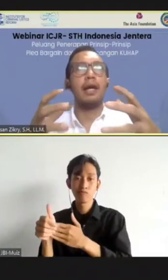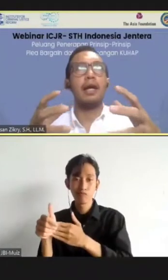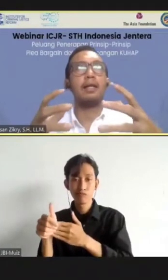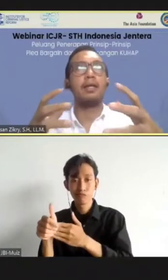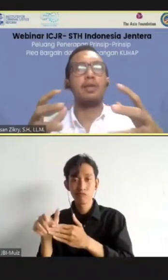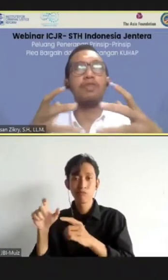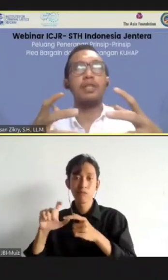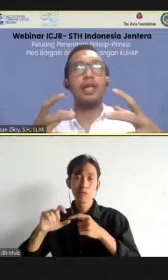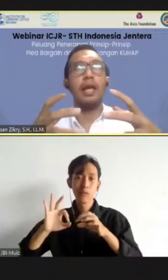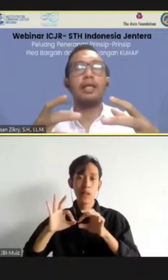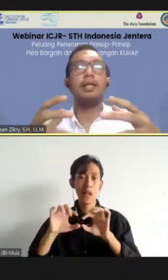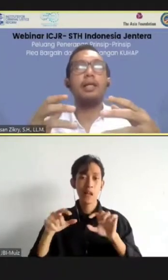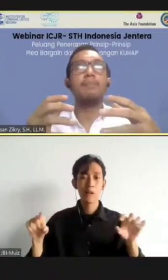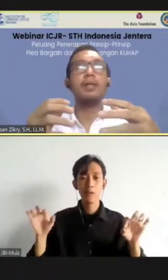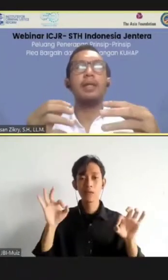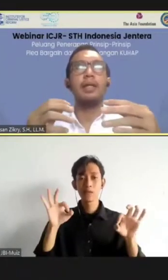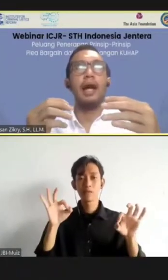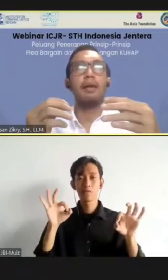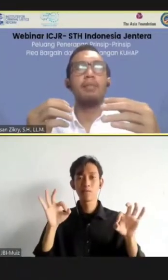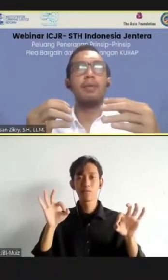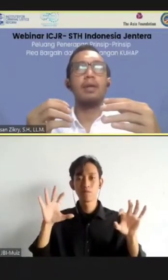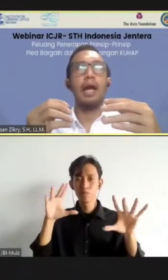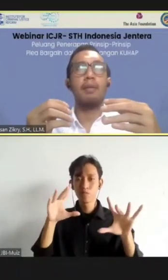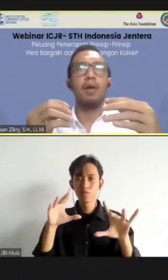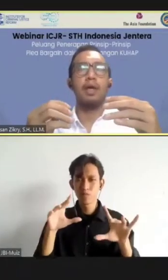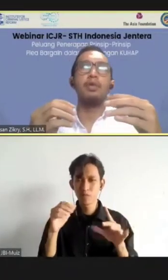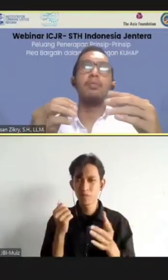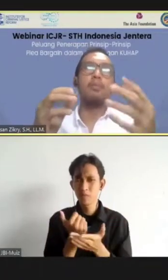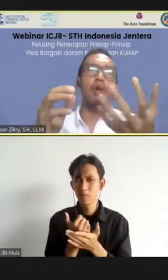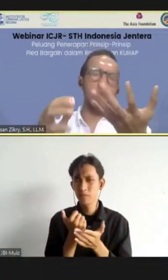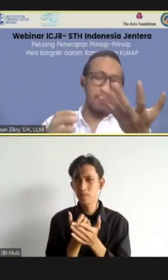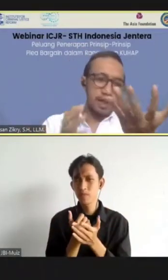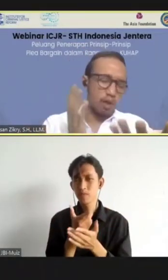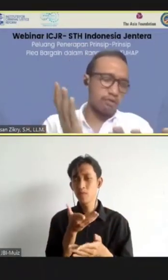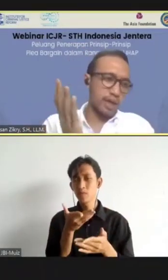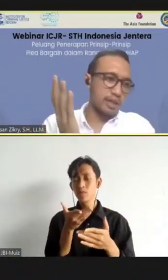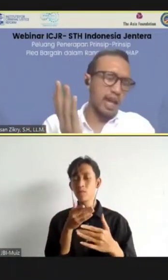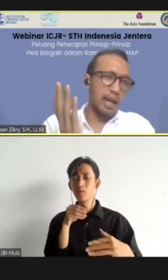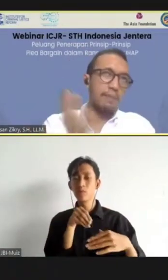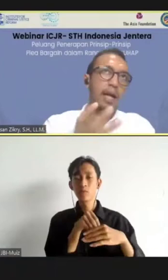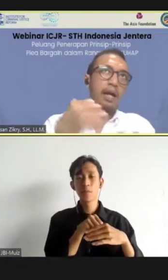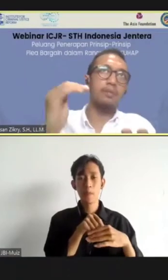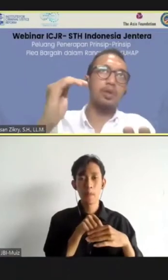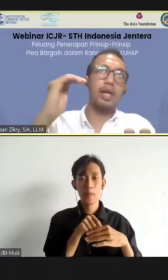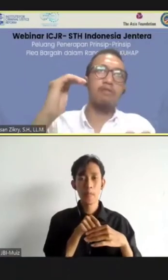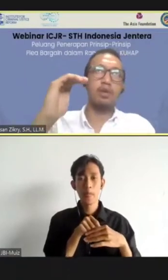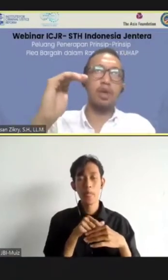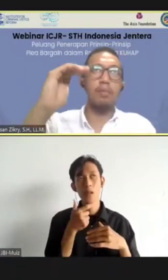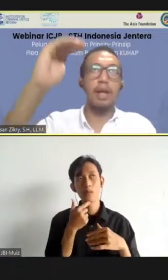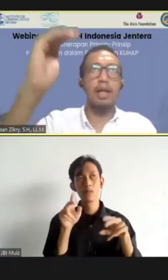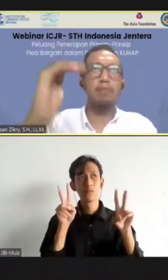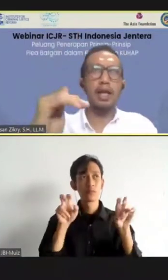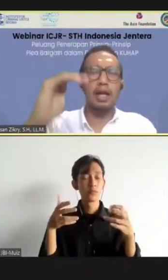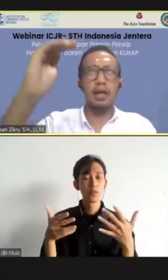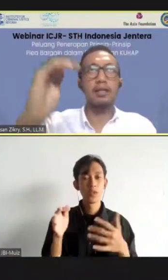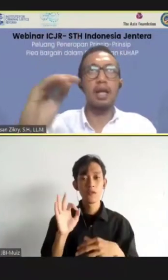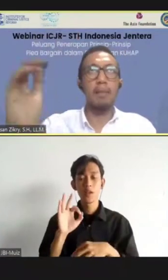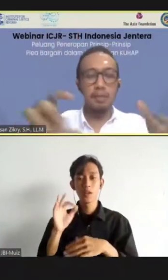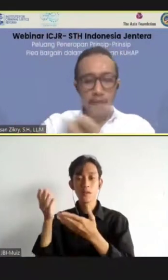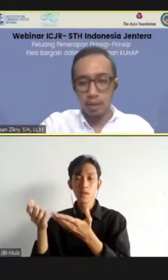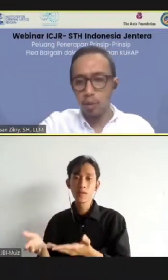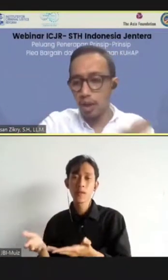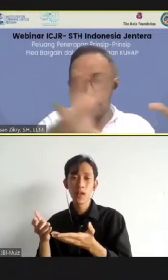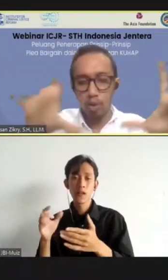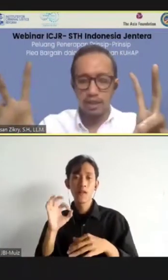sangat sophisticated, yang itu memuat best offence-nya apa, kemudian faktor memberatkan, meringankan,